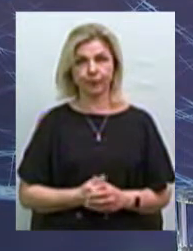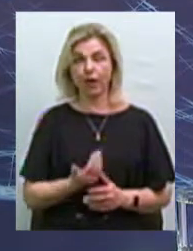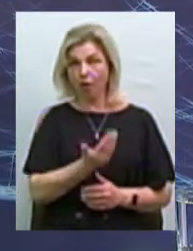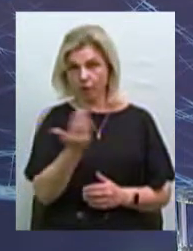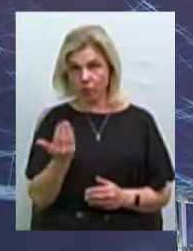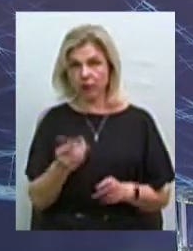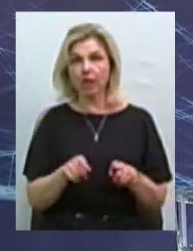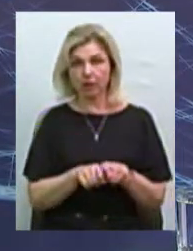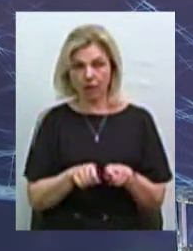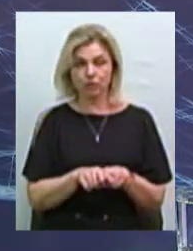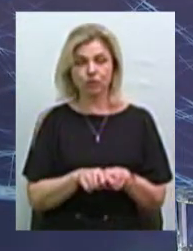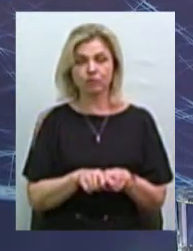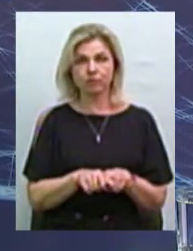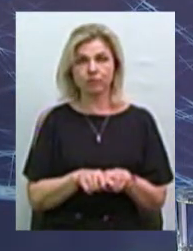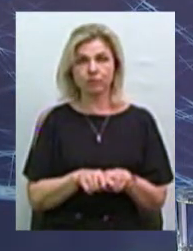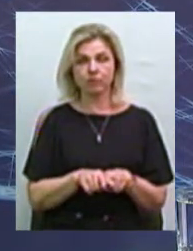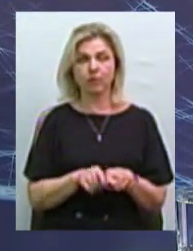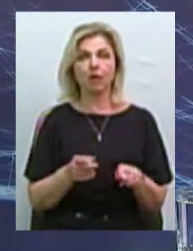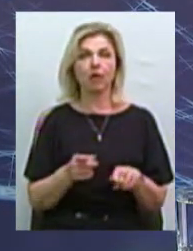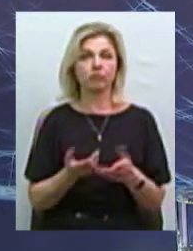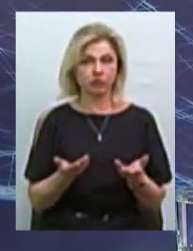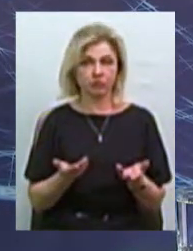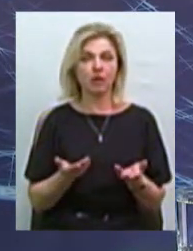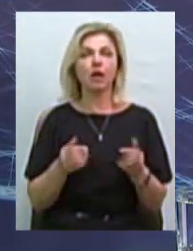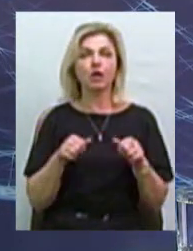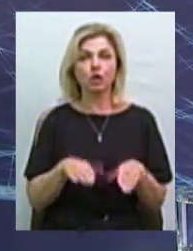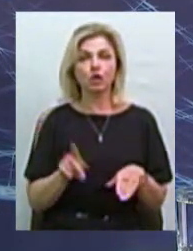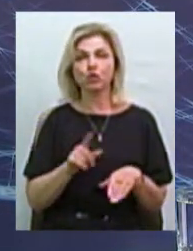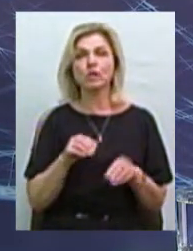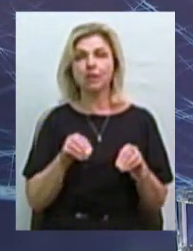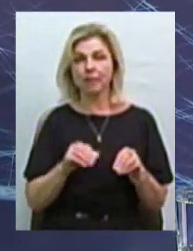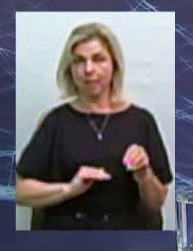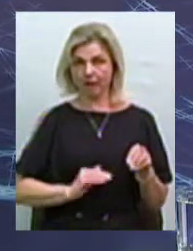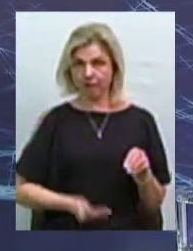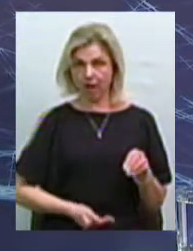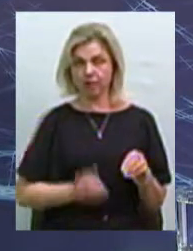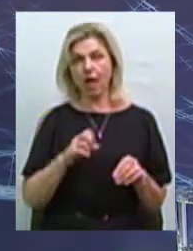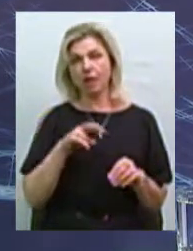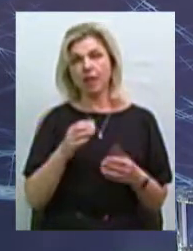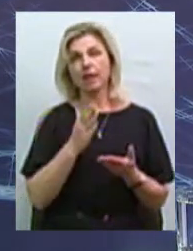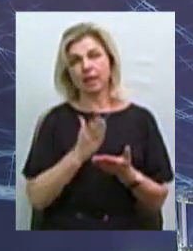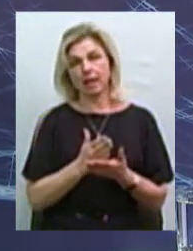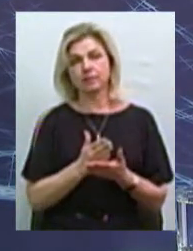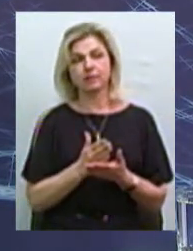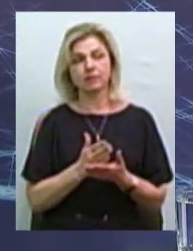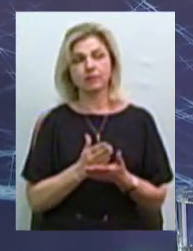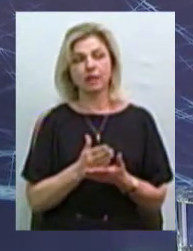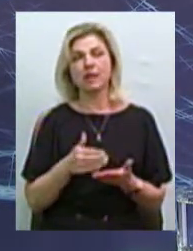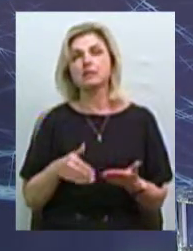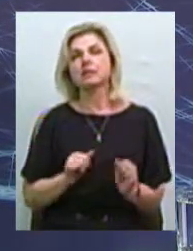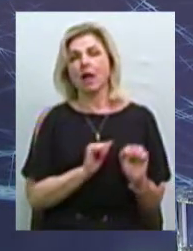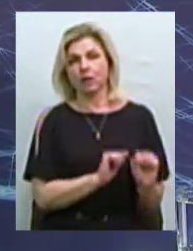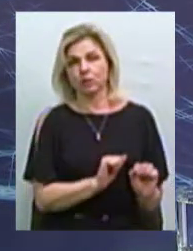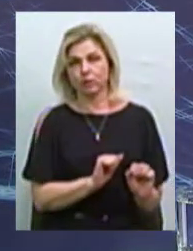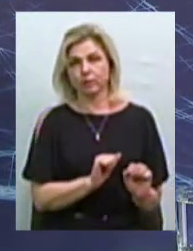теж прийшли до того, що земля у них є приватна. Але є засоби захисту